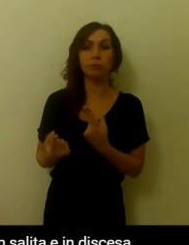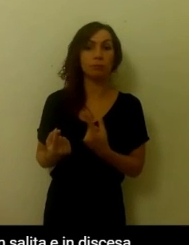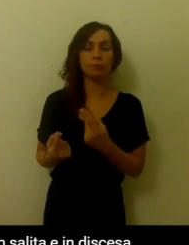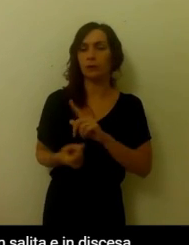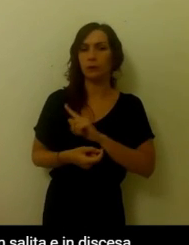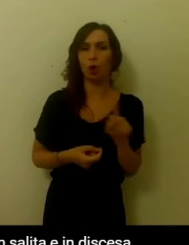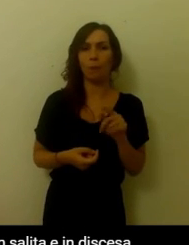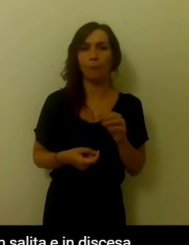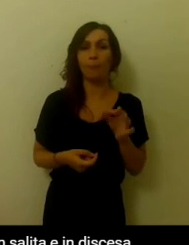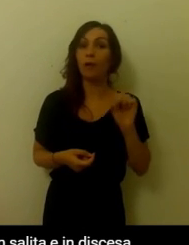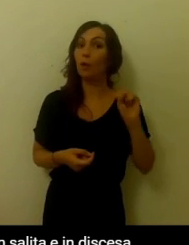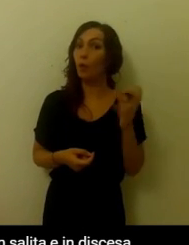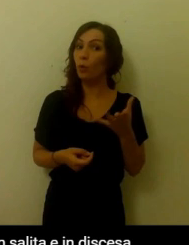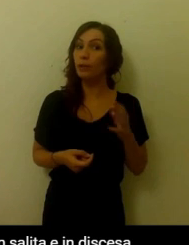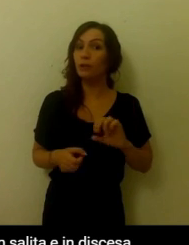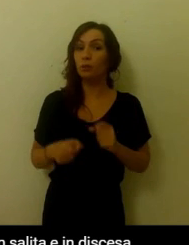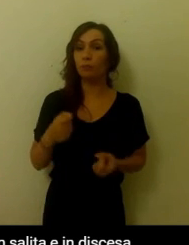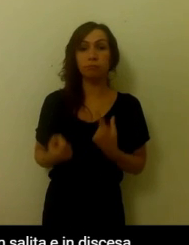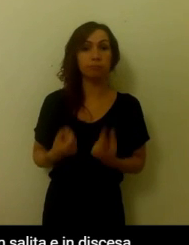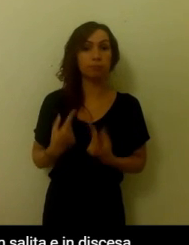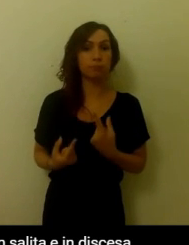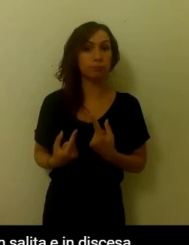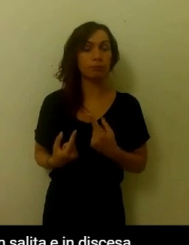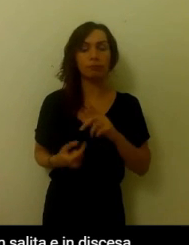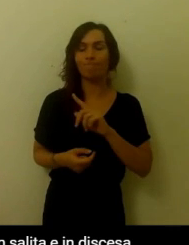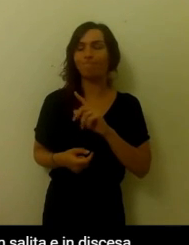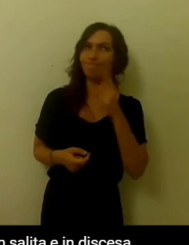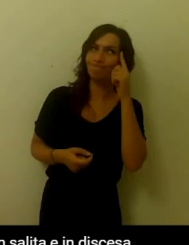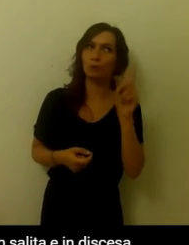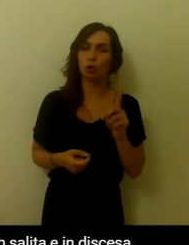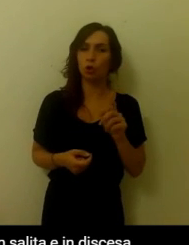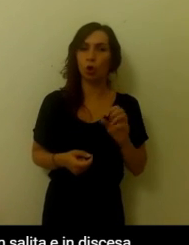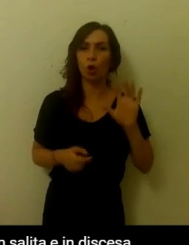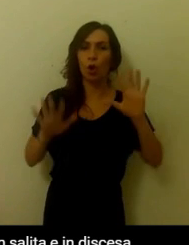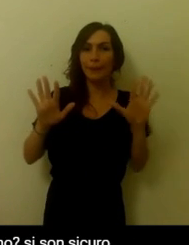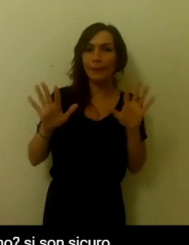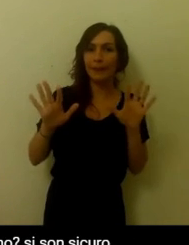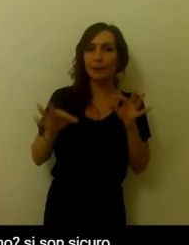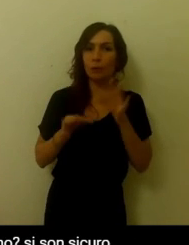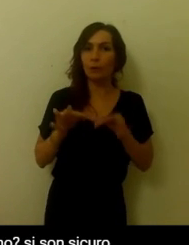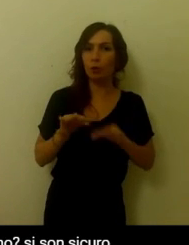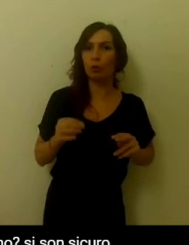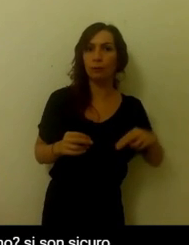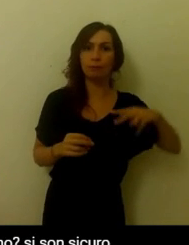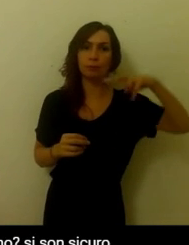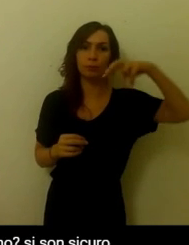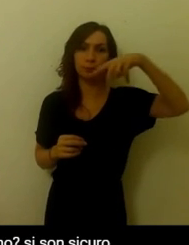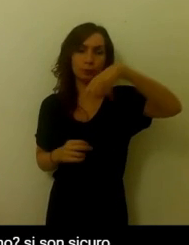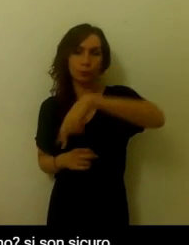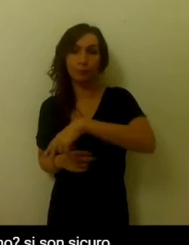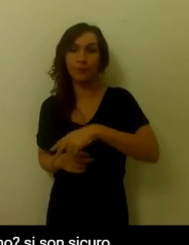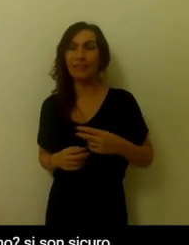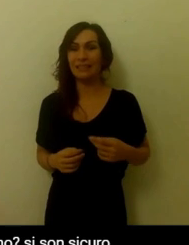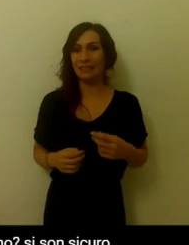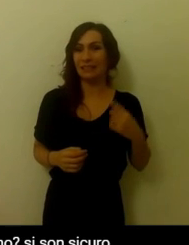15 senza produrre sintomo? Non so. 10 minuti in salita, in discesa? Probabilmente sentirò male.